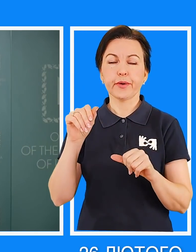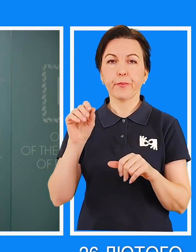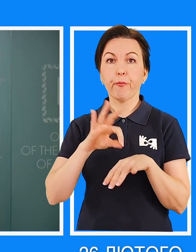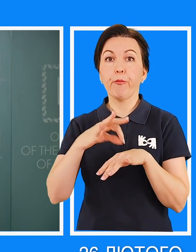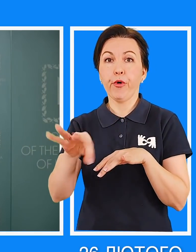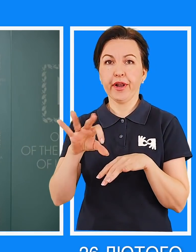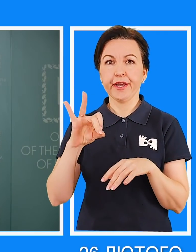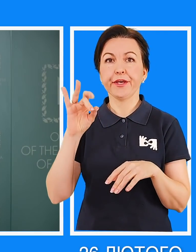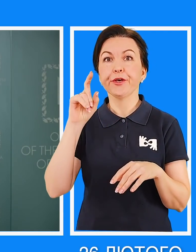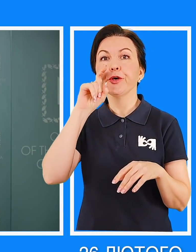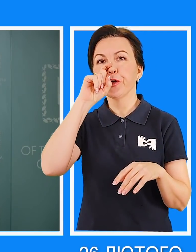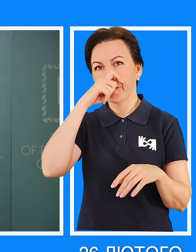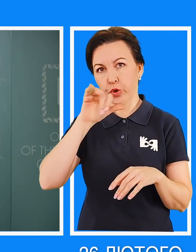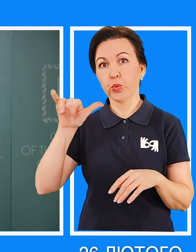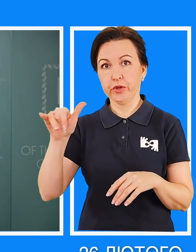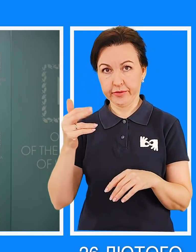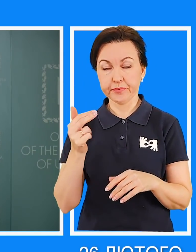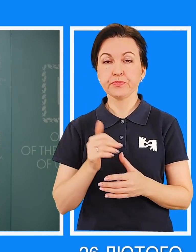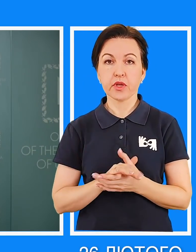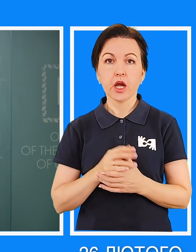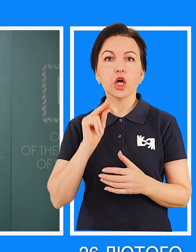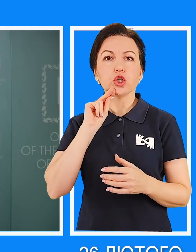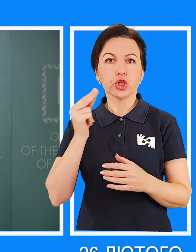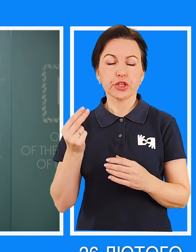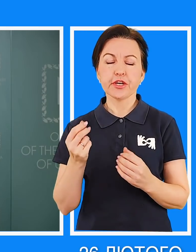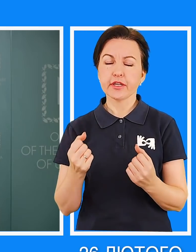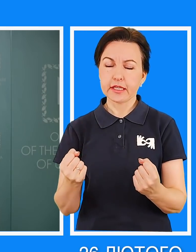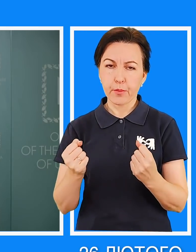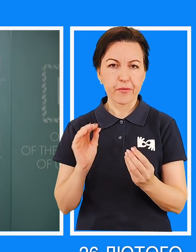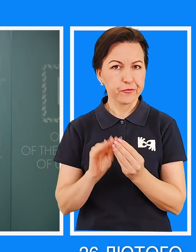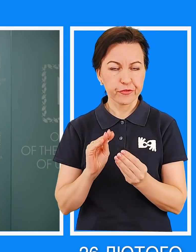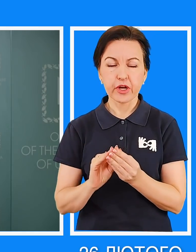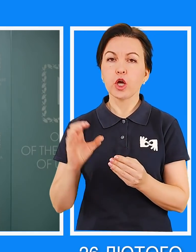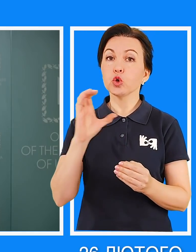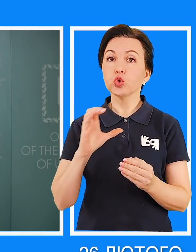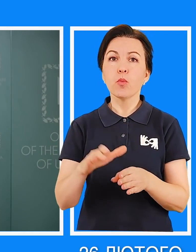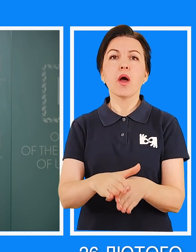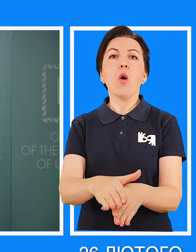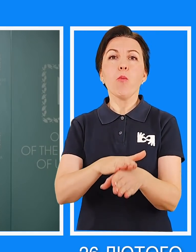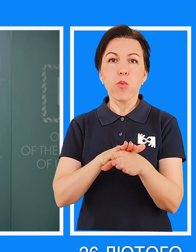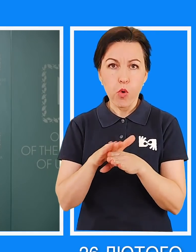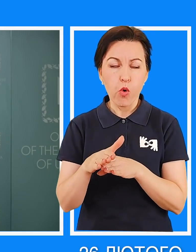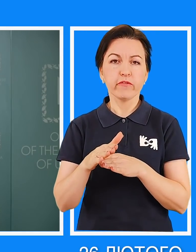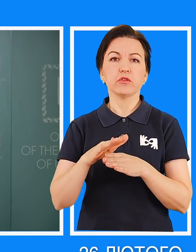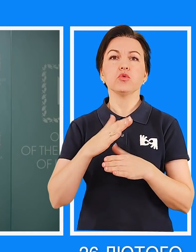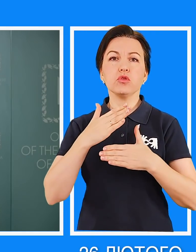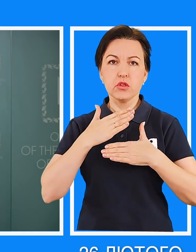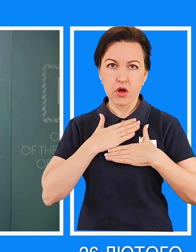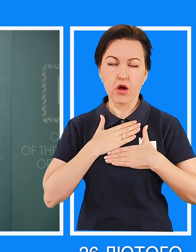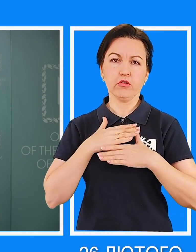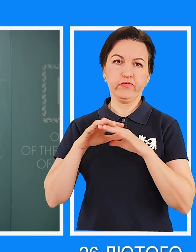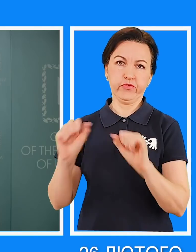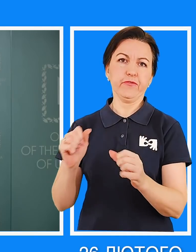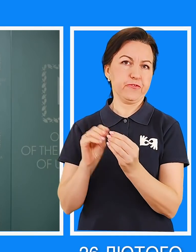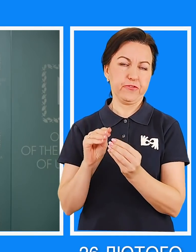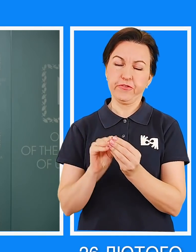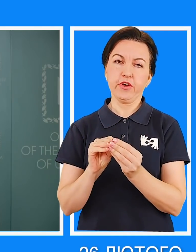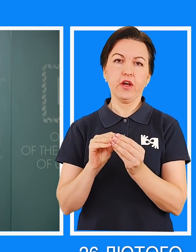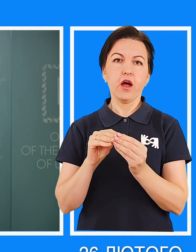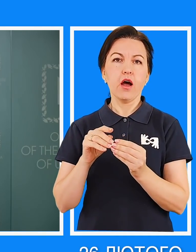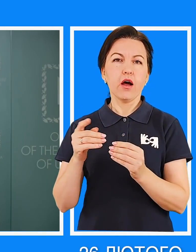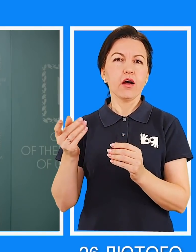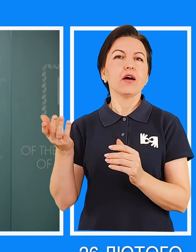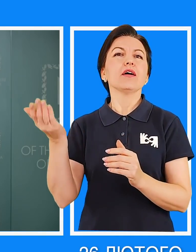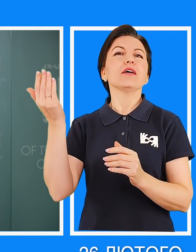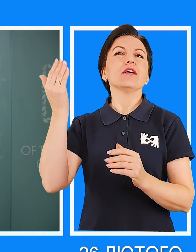дуже болючі і горько. Гірко, тримається Чернігів, тримається Суми, Суми повністю під